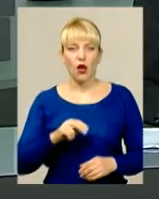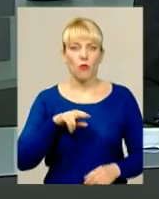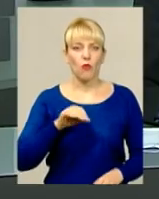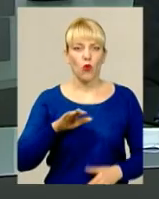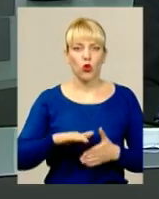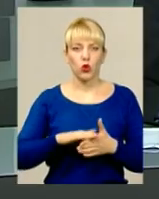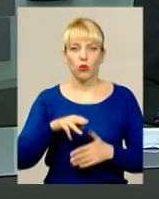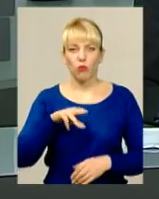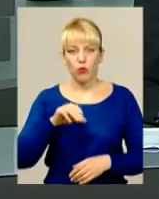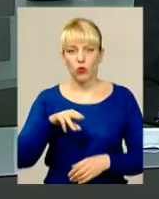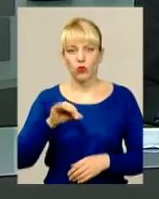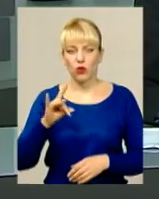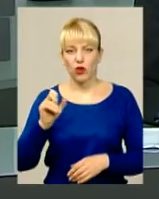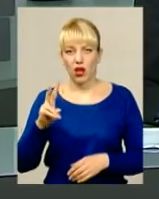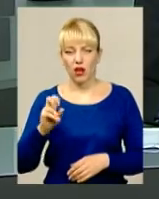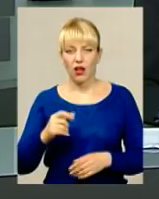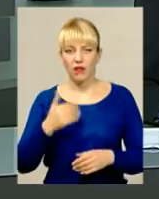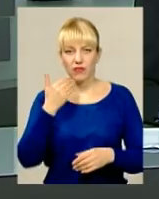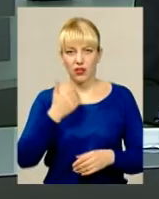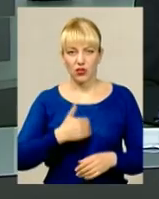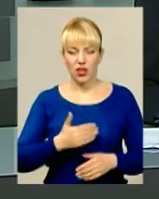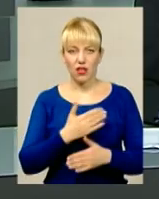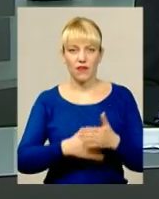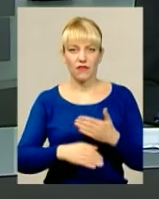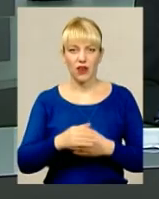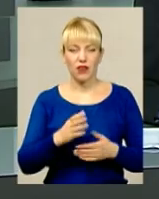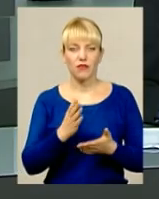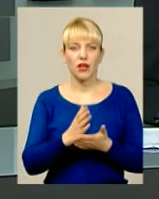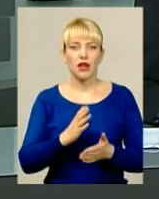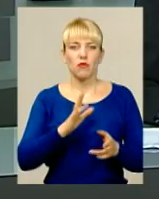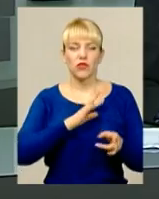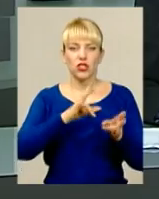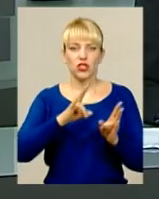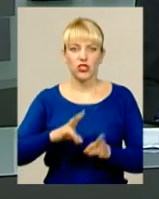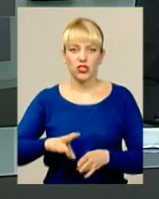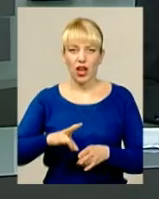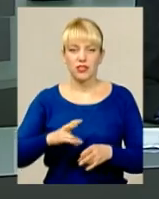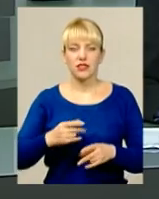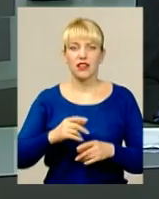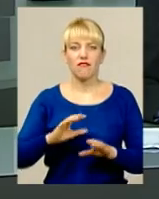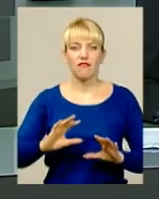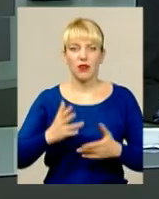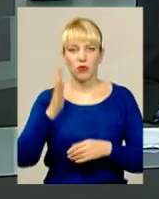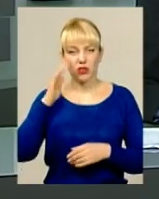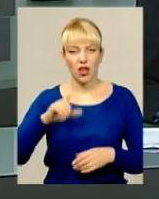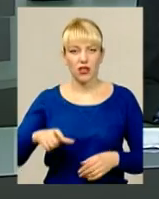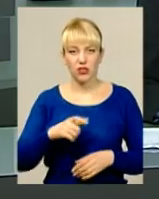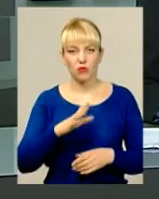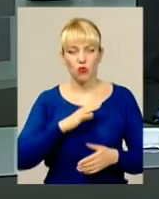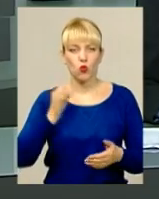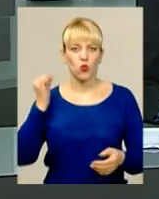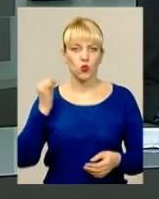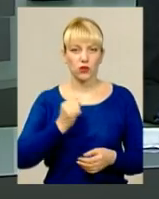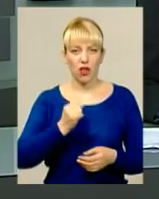нерухомий. Інвалідом він став після нещасного випадку на річці. Саме тоді, після удару обводу, Микола отримав страшну